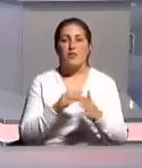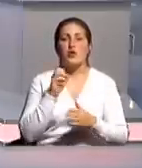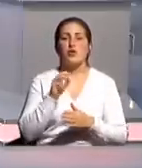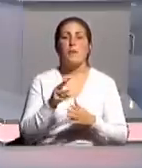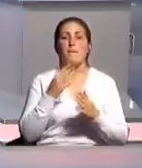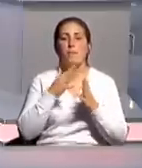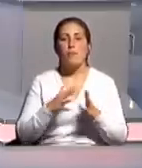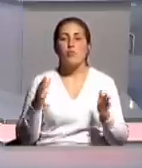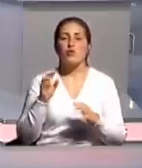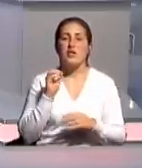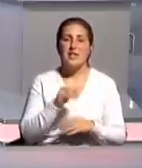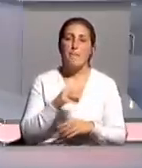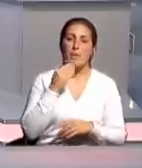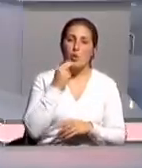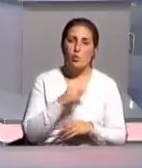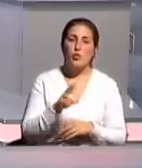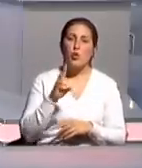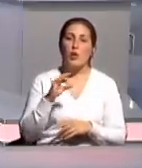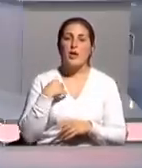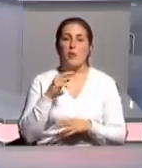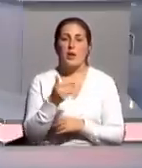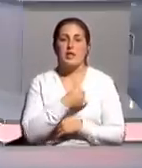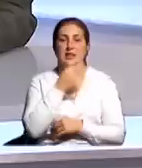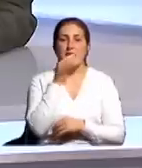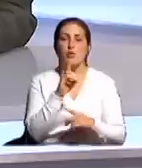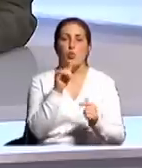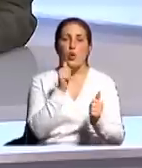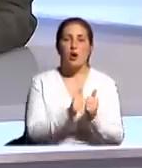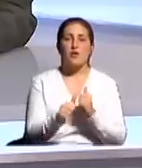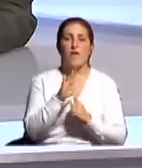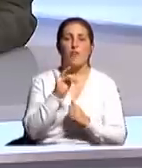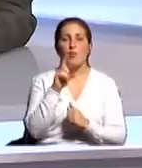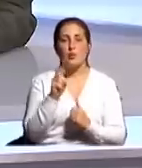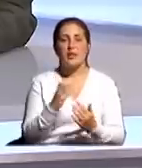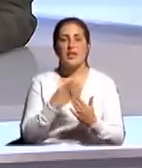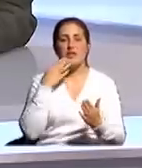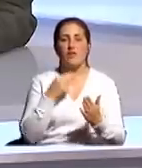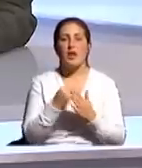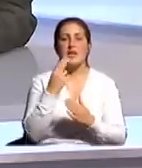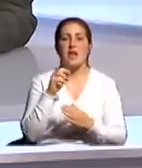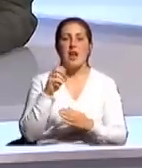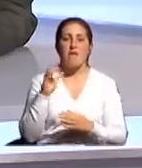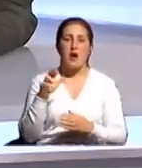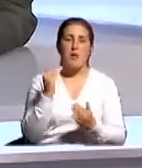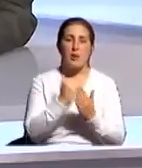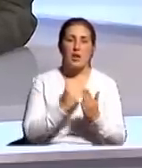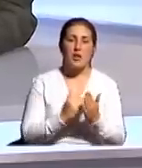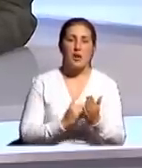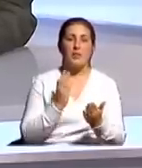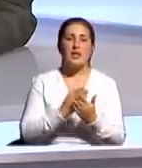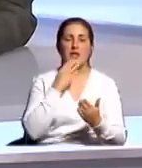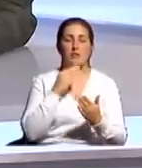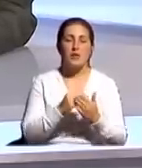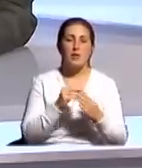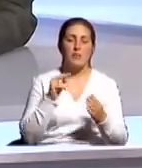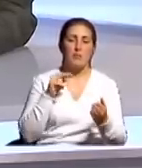больше, тем лучше. Но я бы хотел сказать, что у каждого ВУЗа есть своя целевая программа, есть свои поставленные